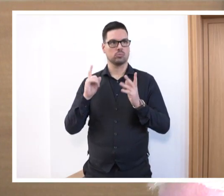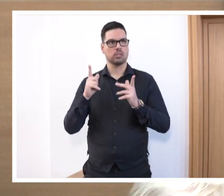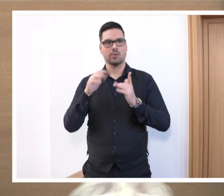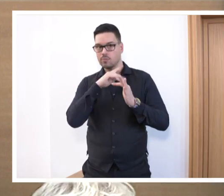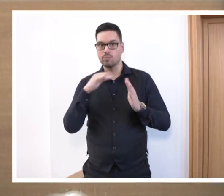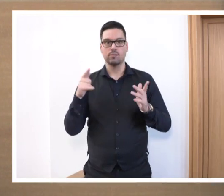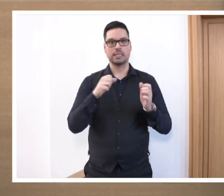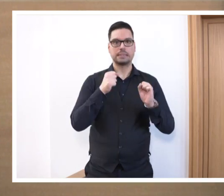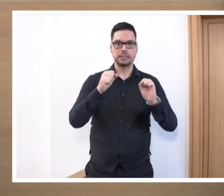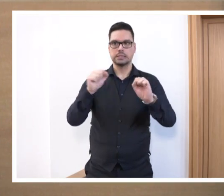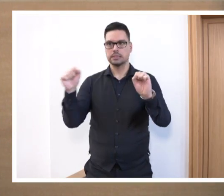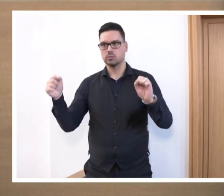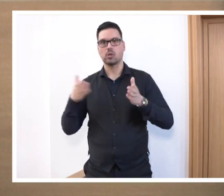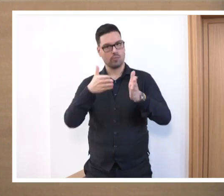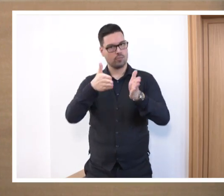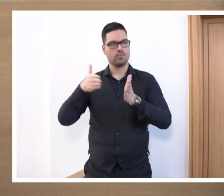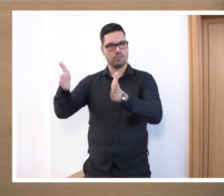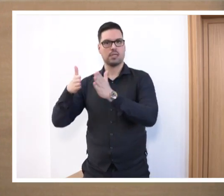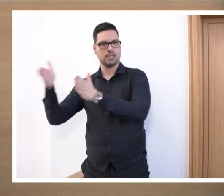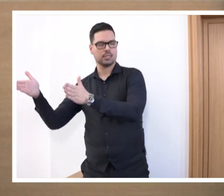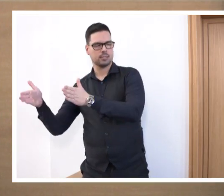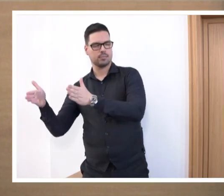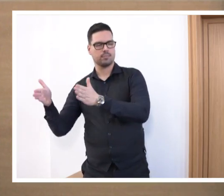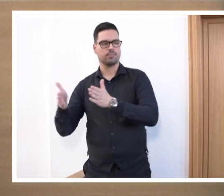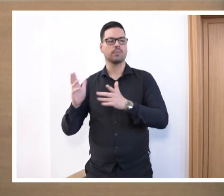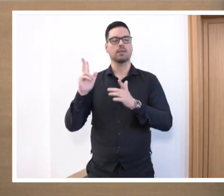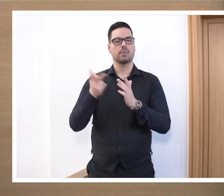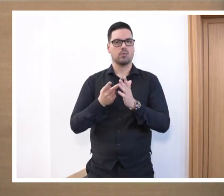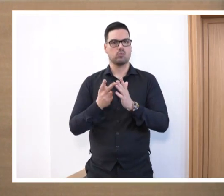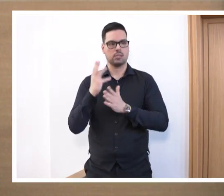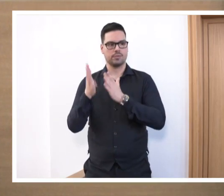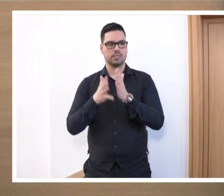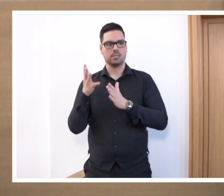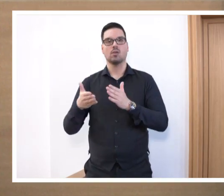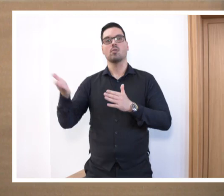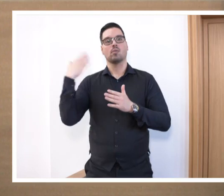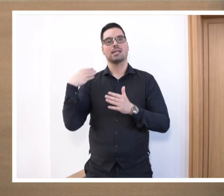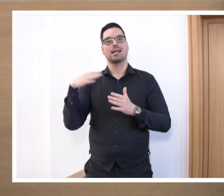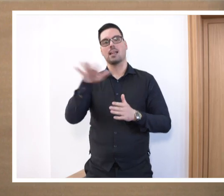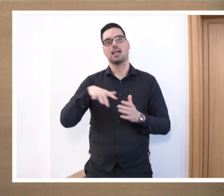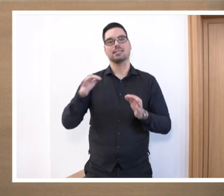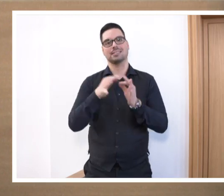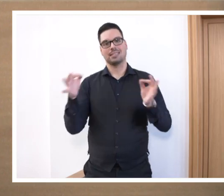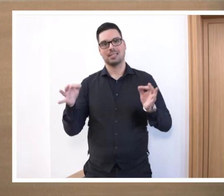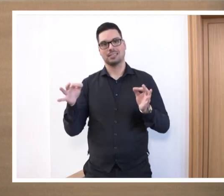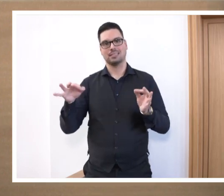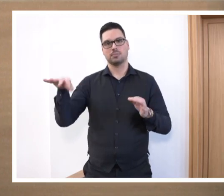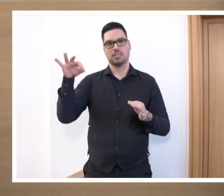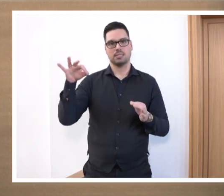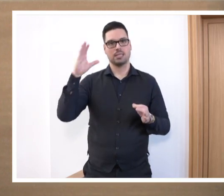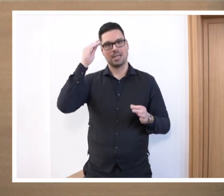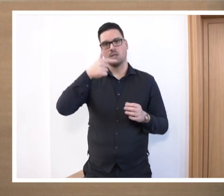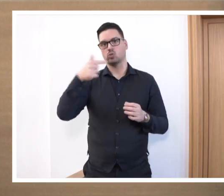hat und auf den Weg gebracht hat. Ich möchte aber auch nicht vergessen, dass der vorherige Landtagspräsident, Herr Toskani, jetzt